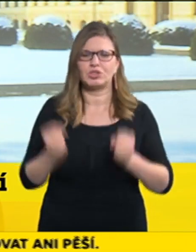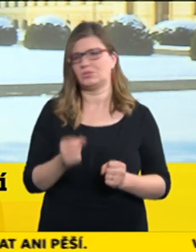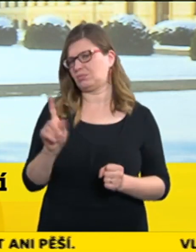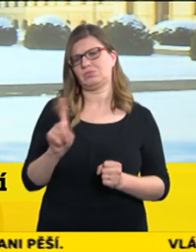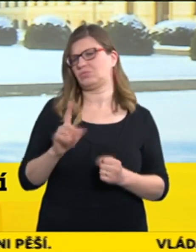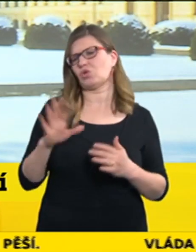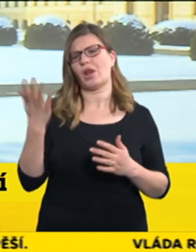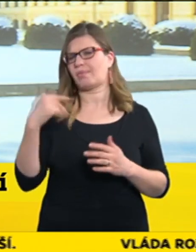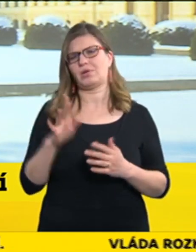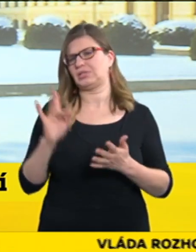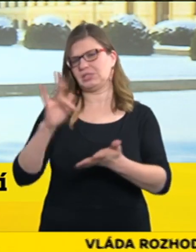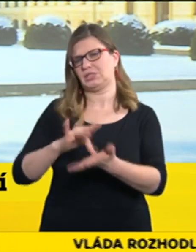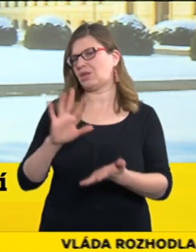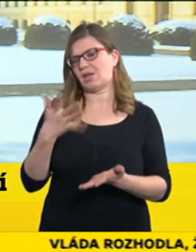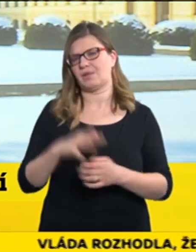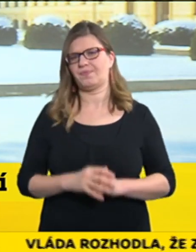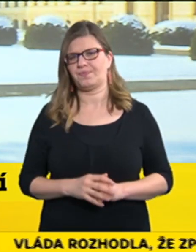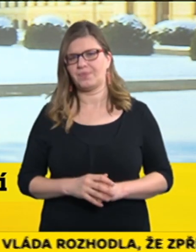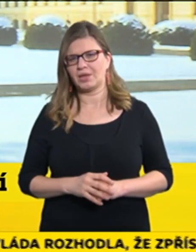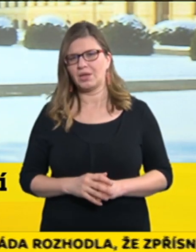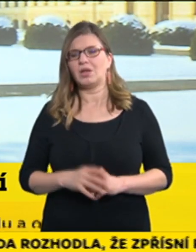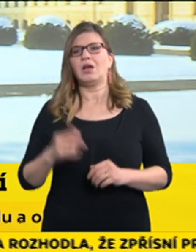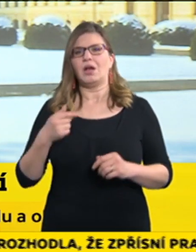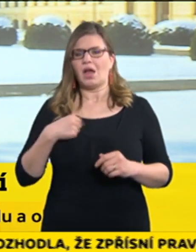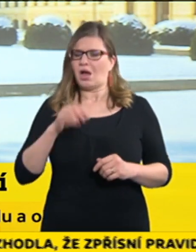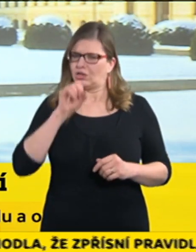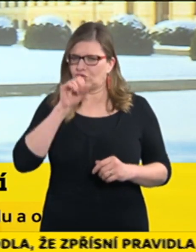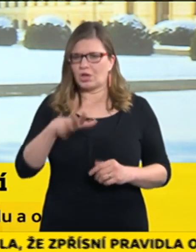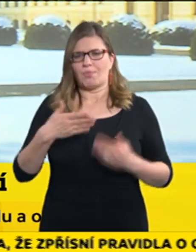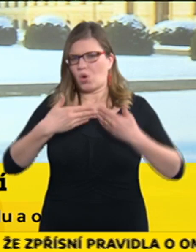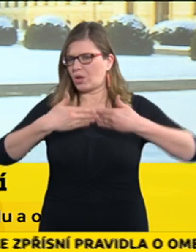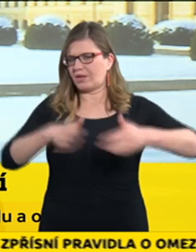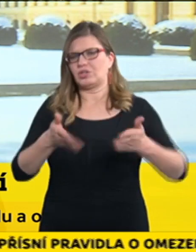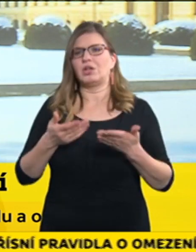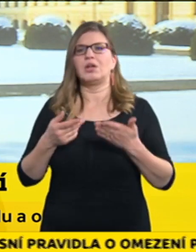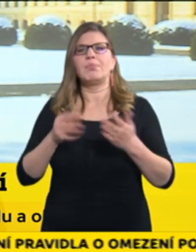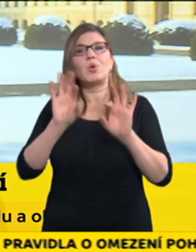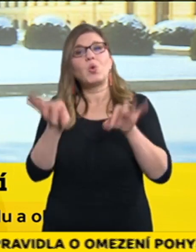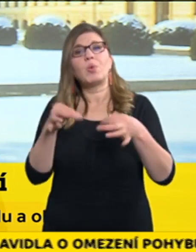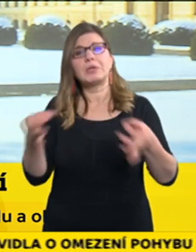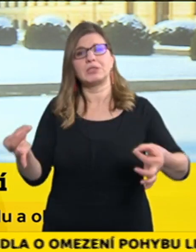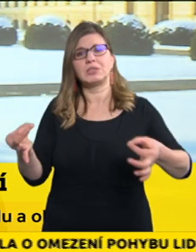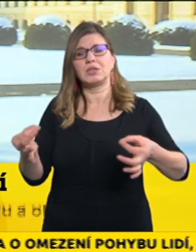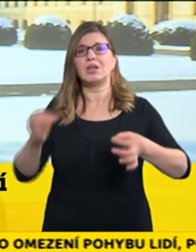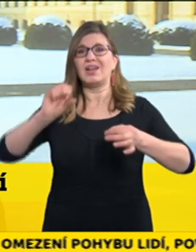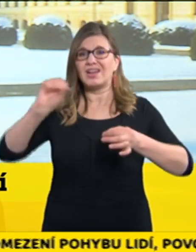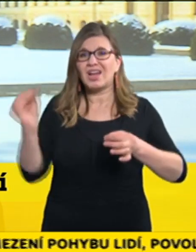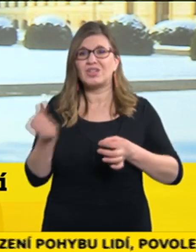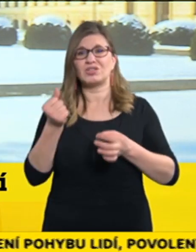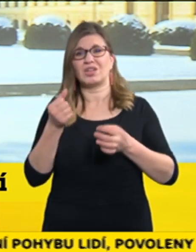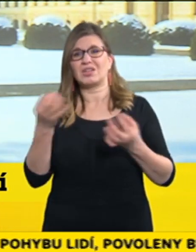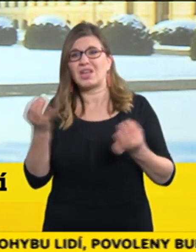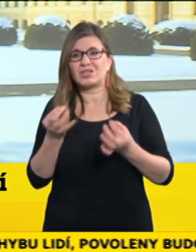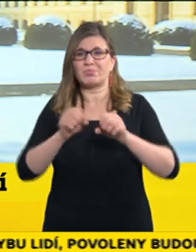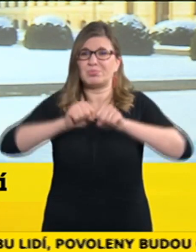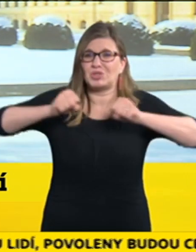neuvažovali a říkám, že nepřipadá v úvahu, abychom v rámci průmyslu připravovali nějaké restrikce